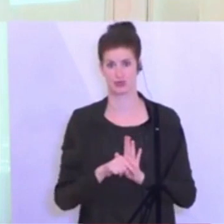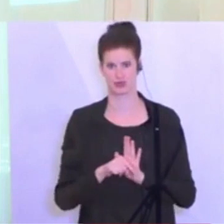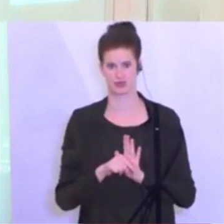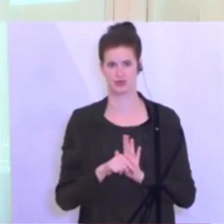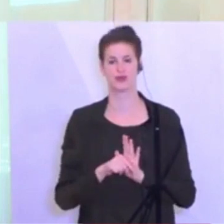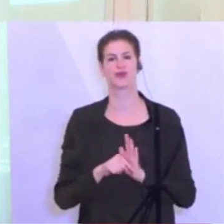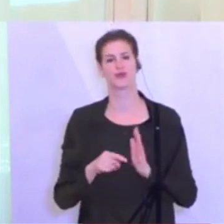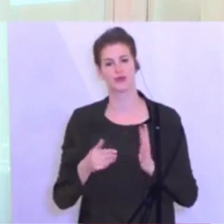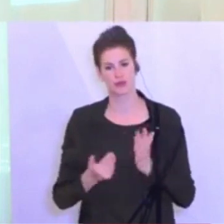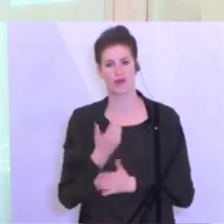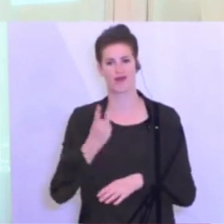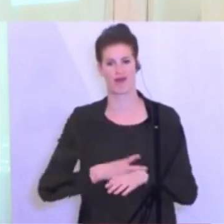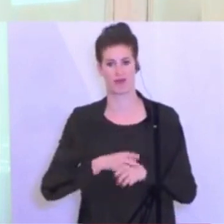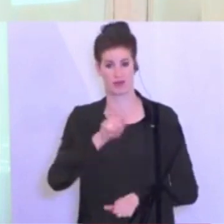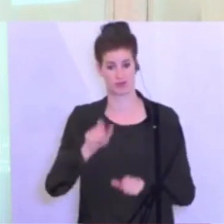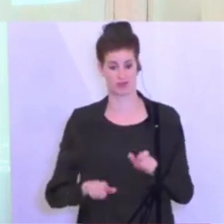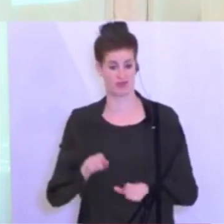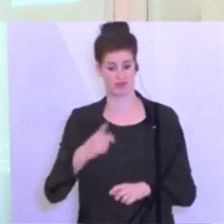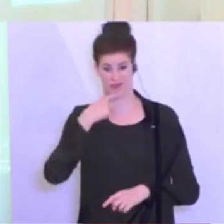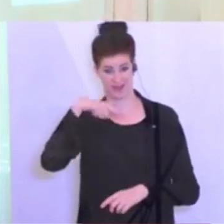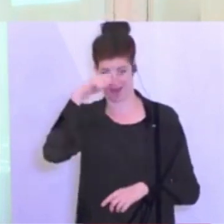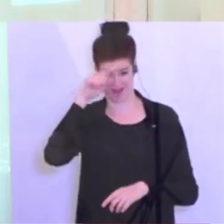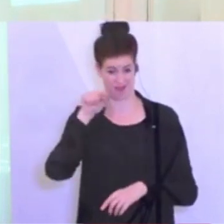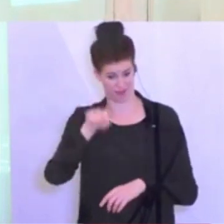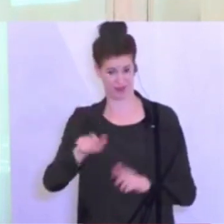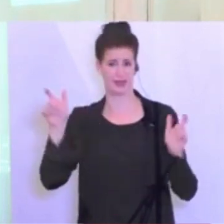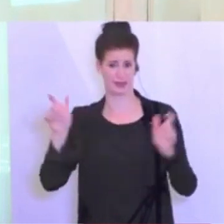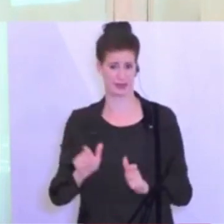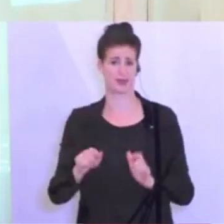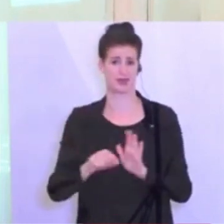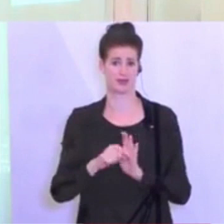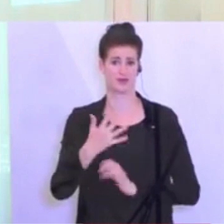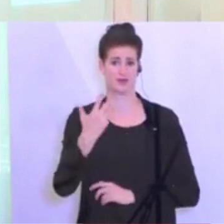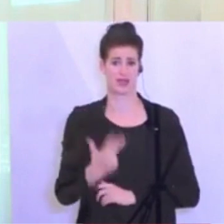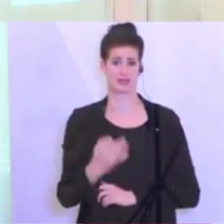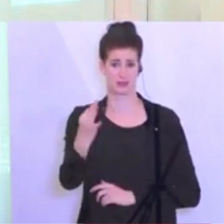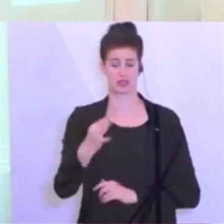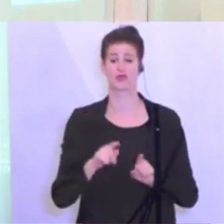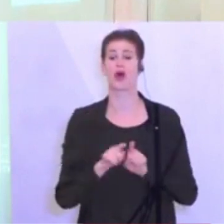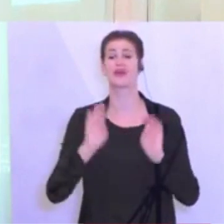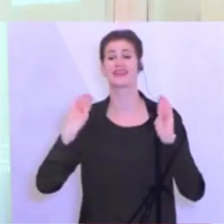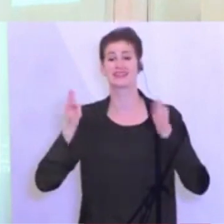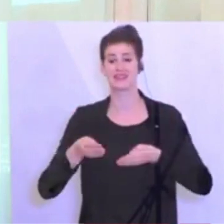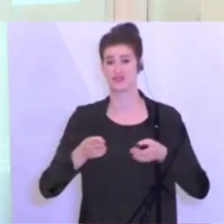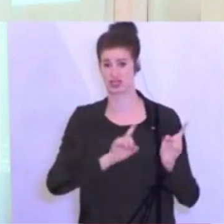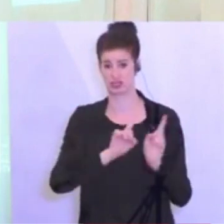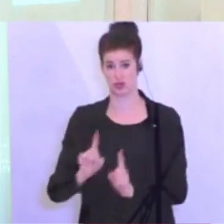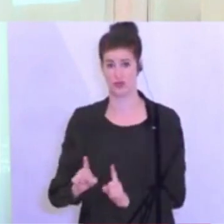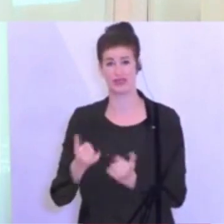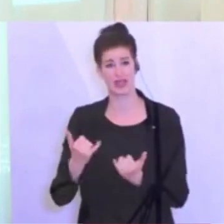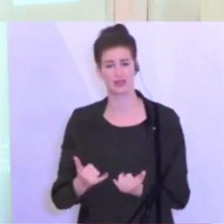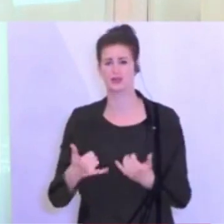Erkrankte, die in den Spitälern Österreichs betreut werden müssen. Und im Bereich der Intensivstationen sind wir auf dem